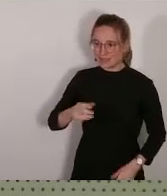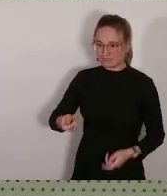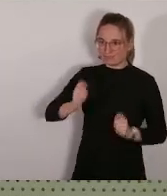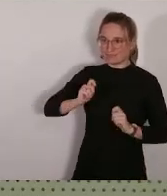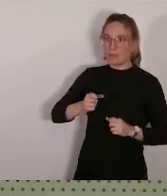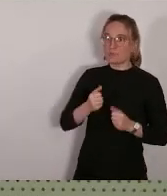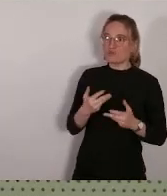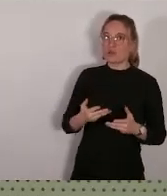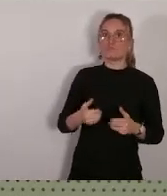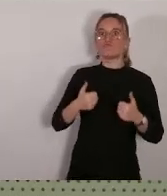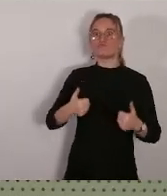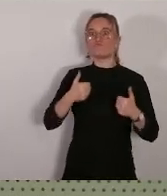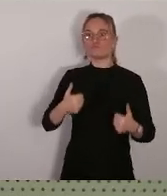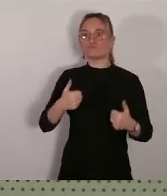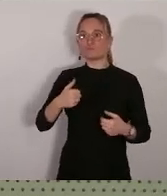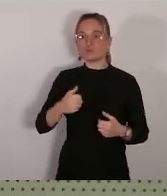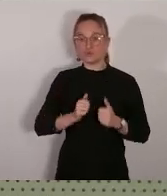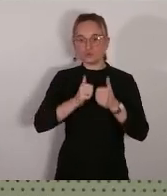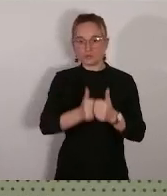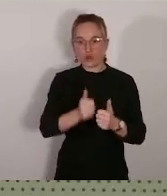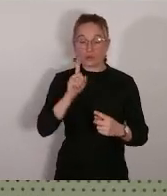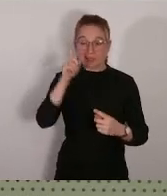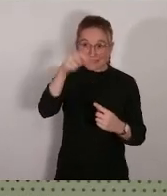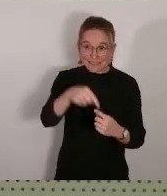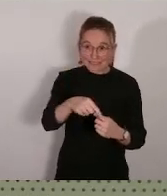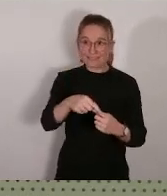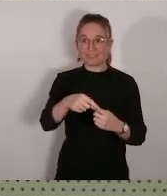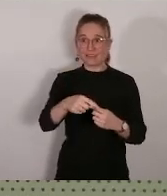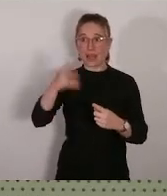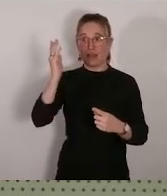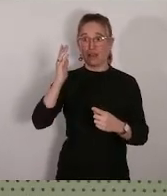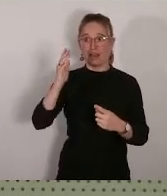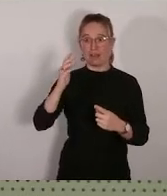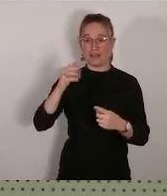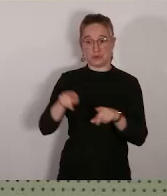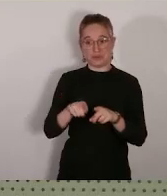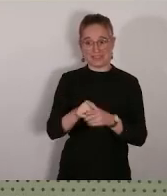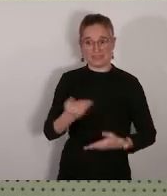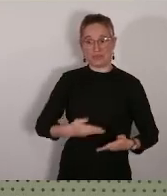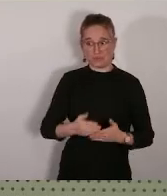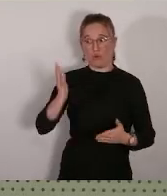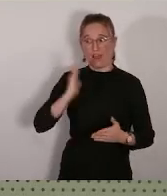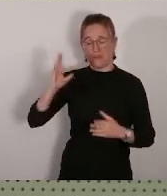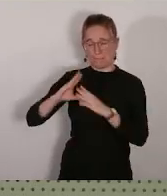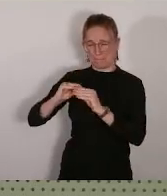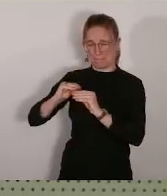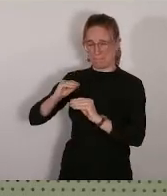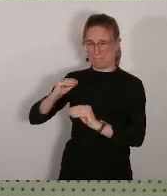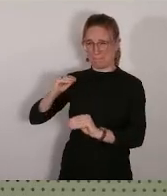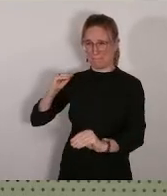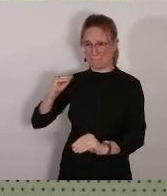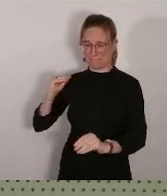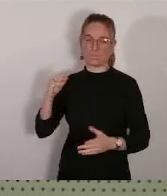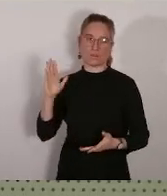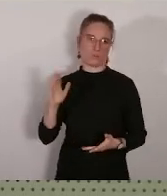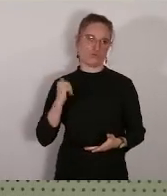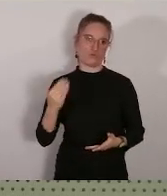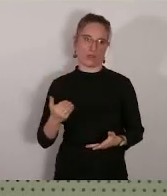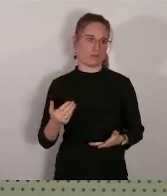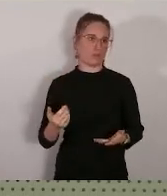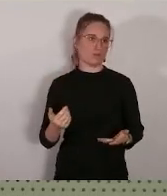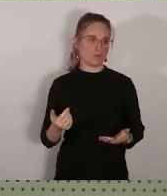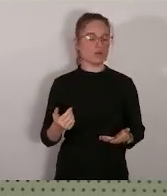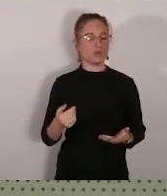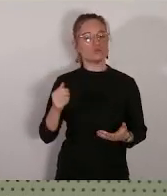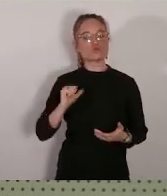aux objectifs qui ont été donnés par rapport à la situation dans laquelle nous nous étions je donnerai ces chiffres en conseil municipal vendredi parce que j'attends leur dernière confirmation demain